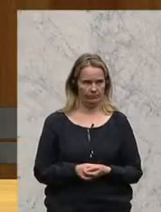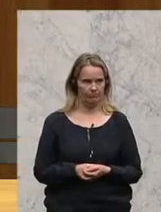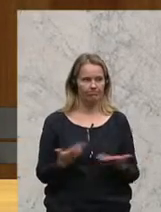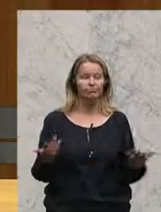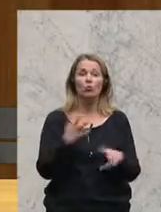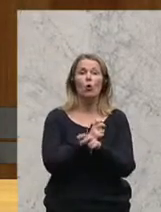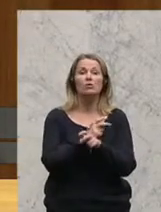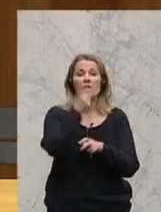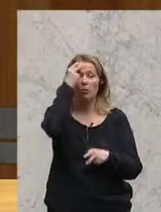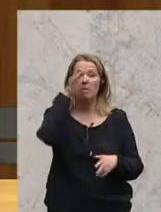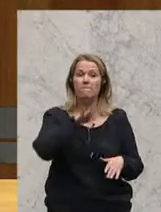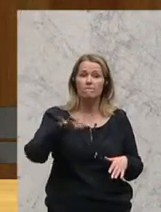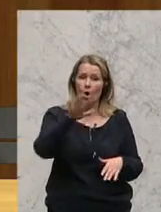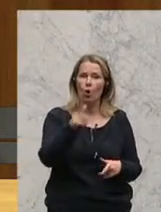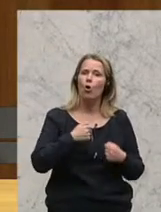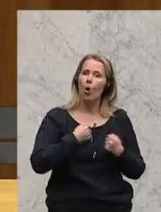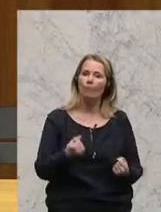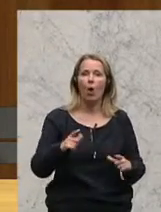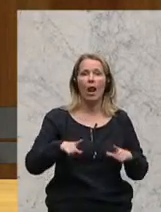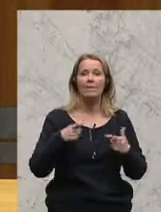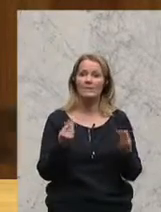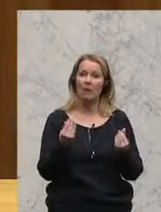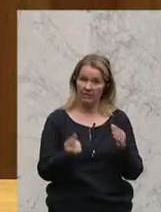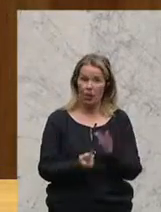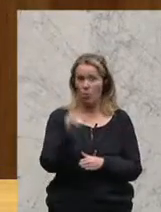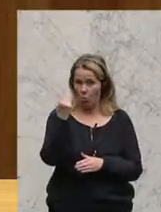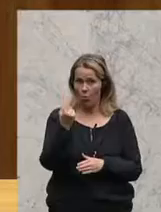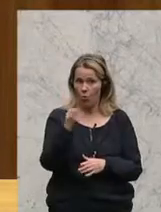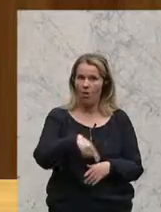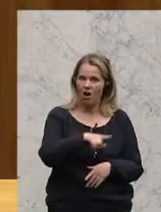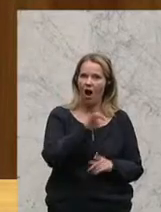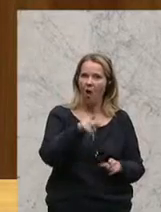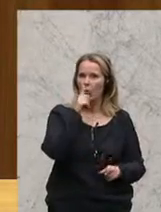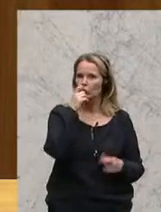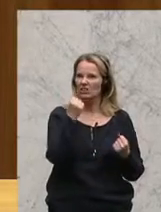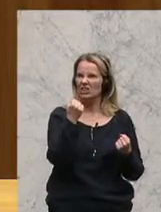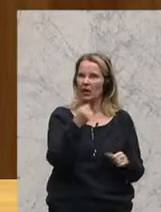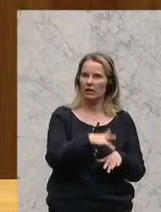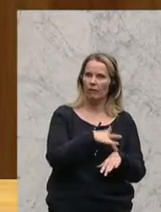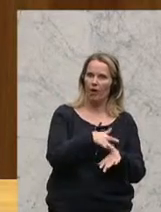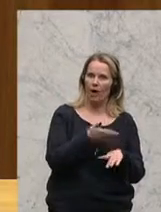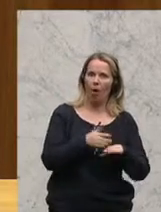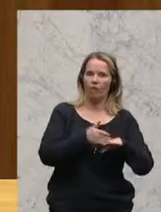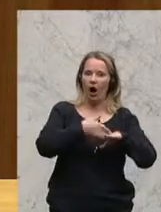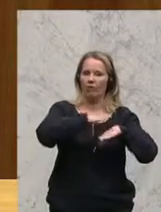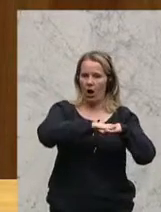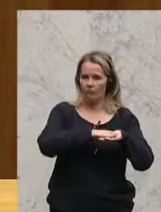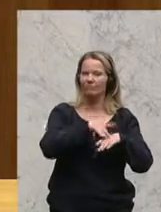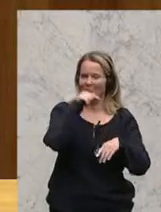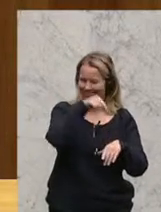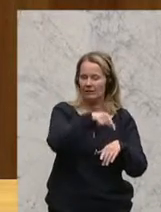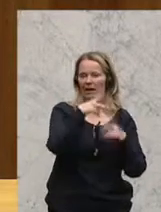in der österreichischen Bevölkerung trotz der hohen Lebensqualität, die wir haben, steigt eigentlich das Unsicherheitsempfinden. Und genau hier gilt es